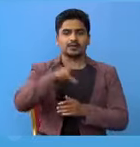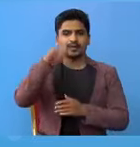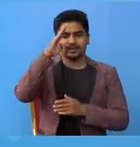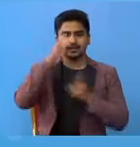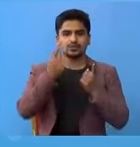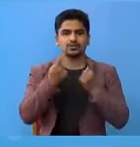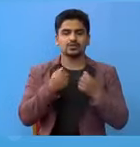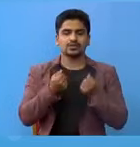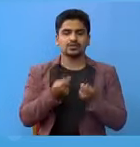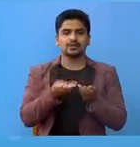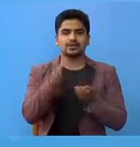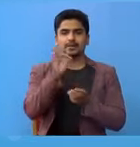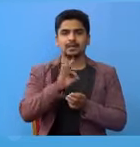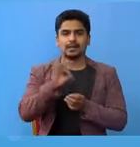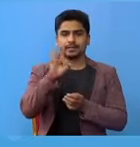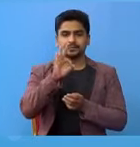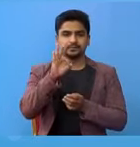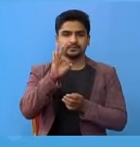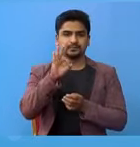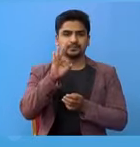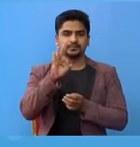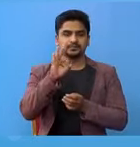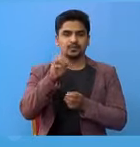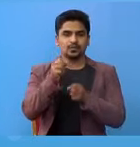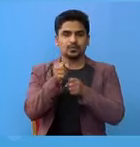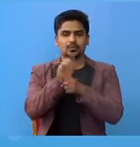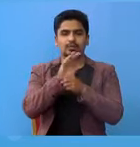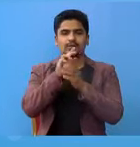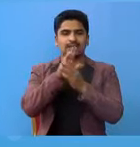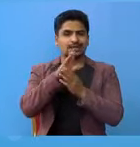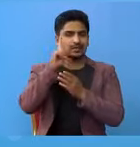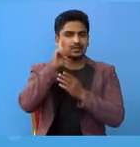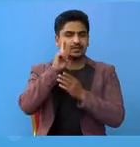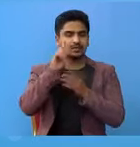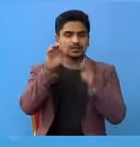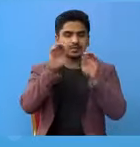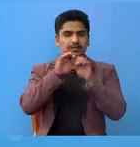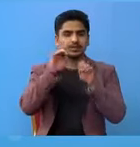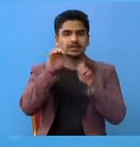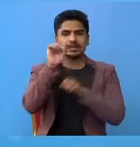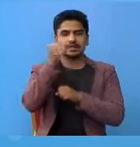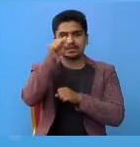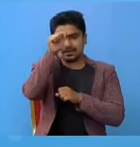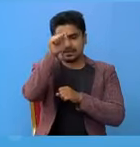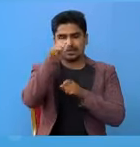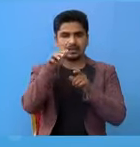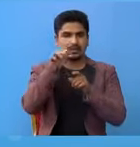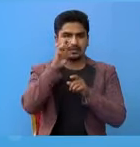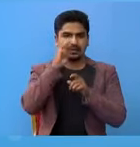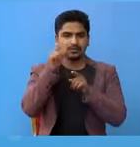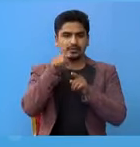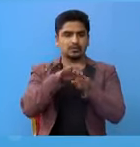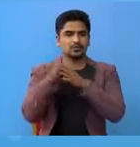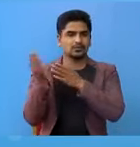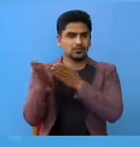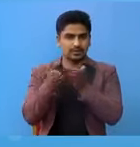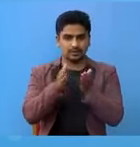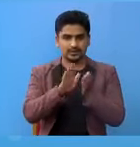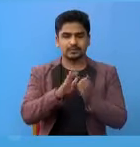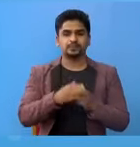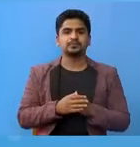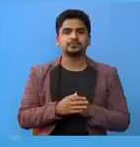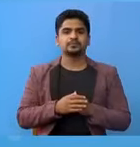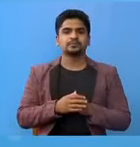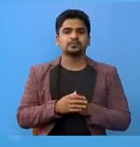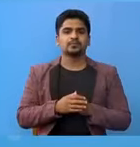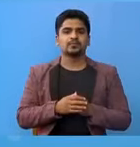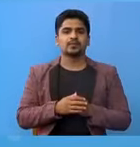तरकार स्वास्त तथा जन संख्या मंत्रा लेको COVID-19 संबंदी राष्टिय अध्यावदिक विवरण मां यालाई स्वागत छा।